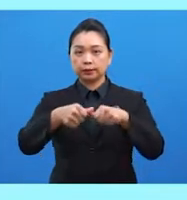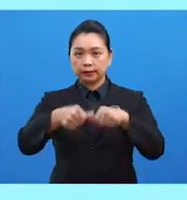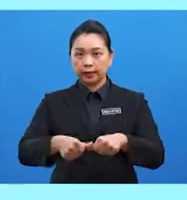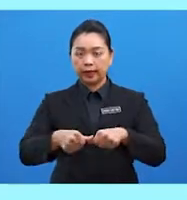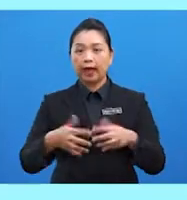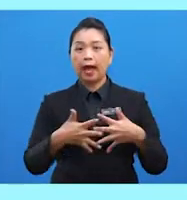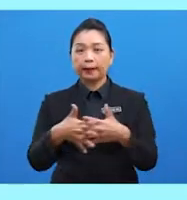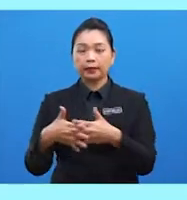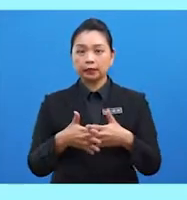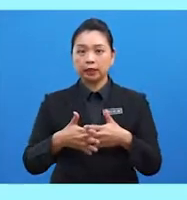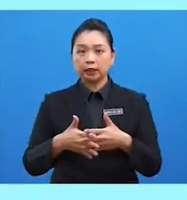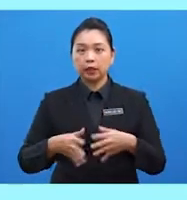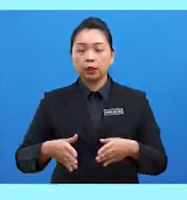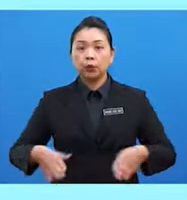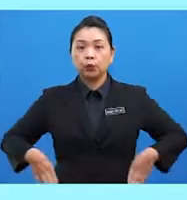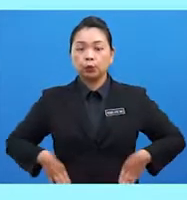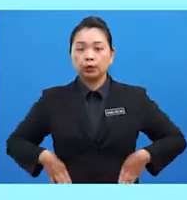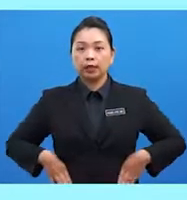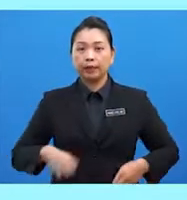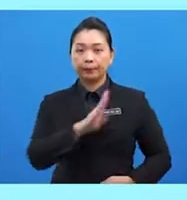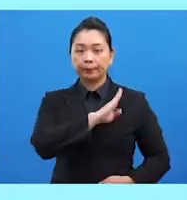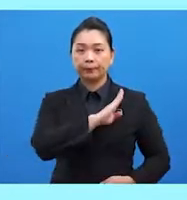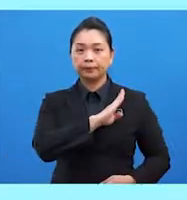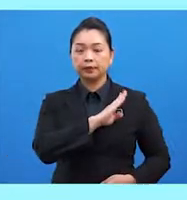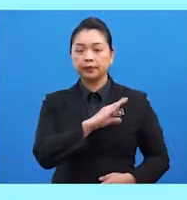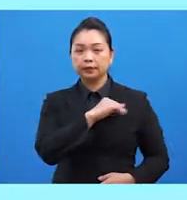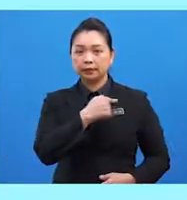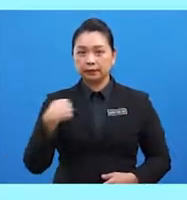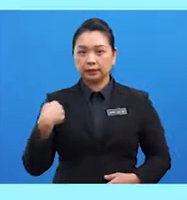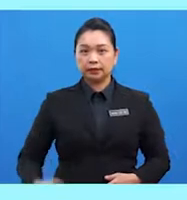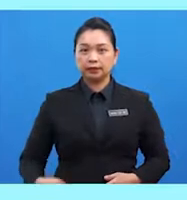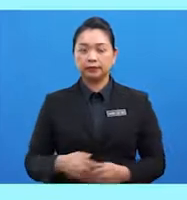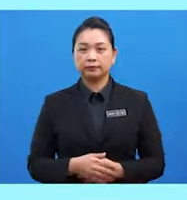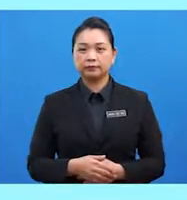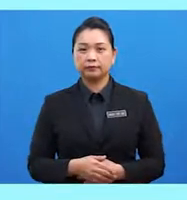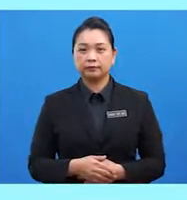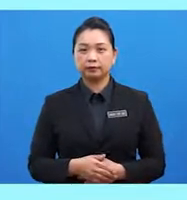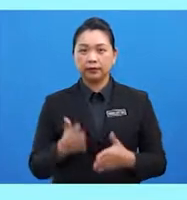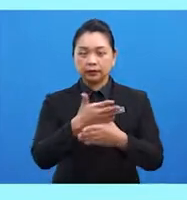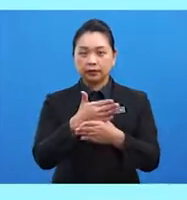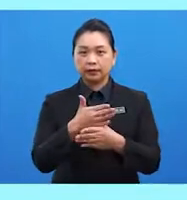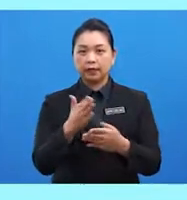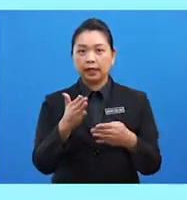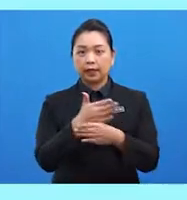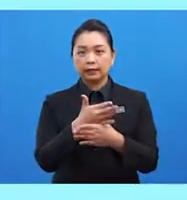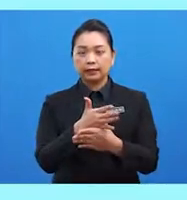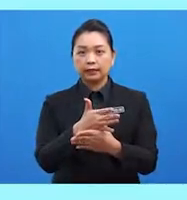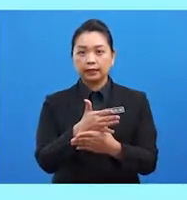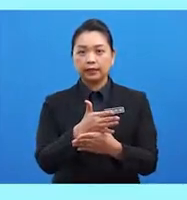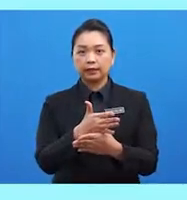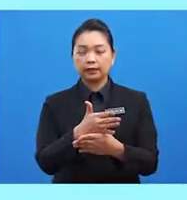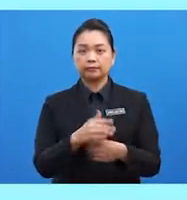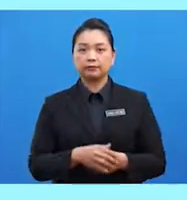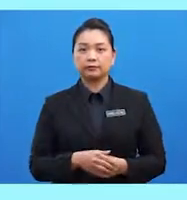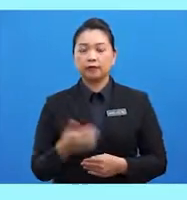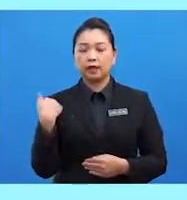Syarikat, Rusia, Britain, Perancis dan China. Negara anggota tetap ini mempunyai kuasa betul